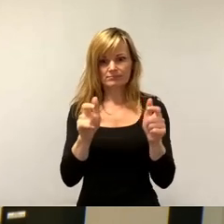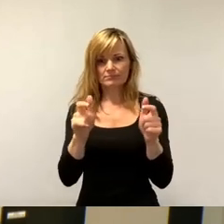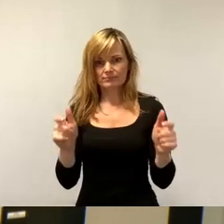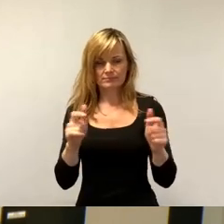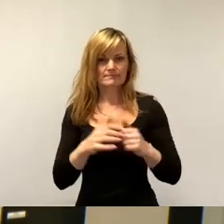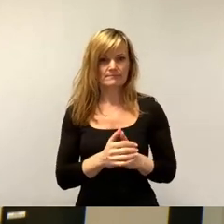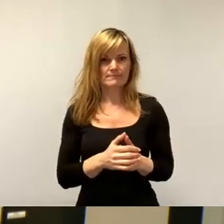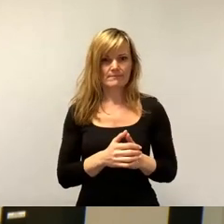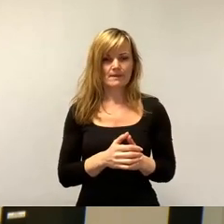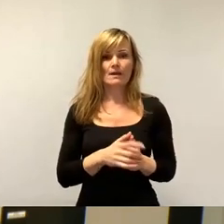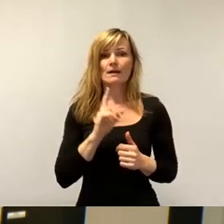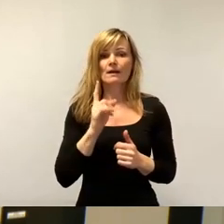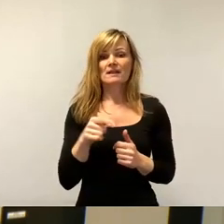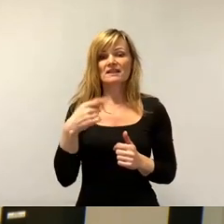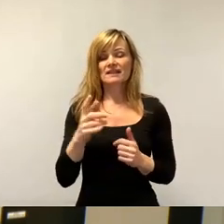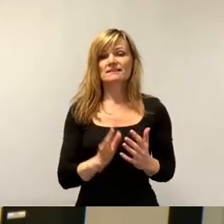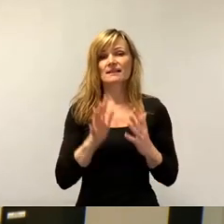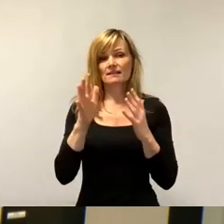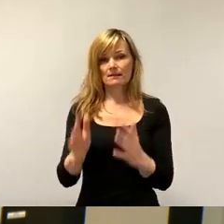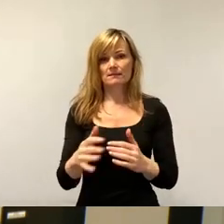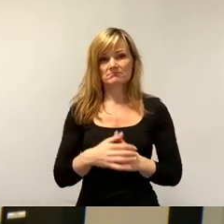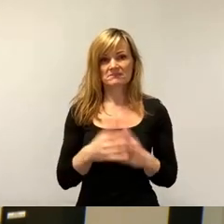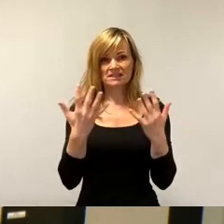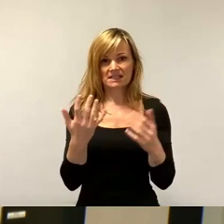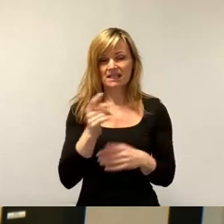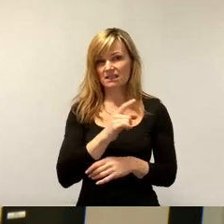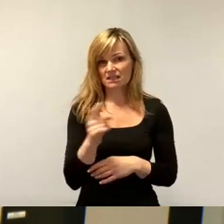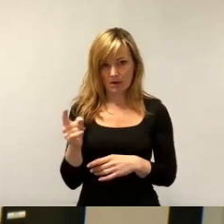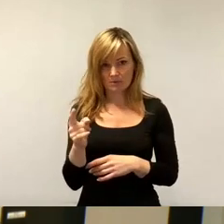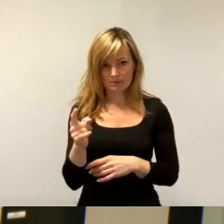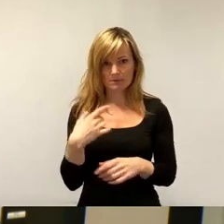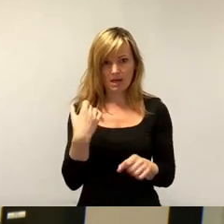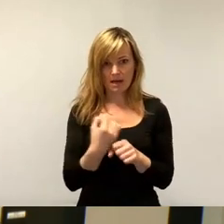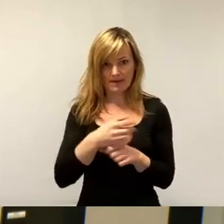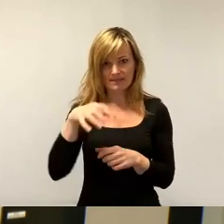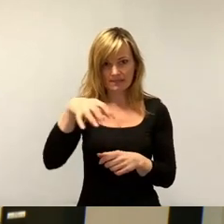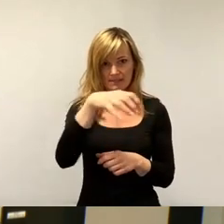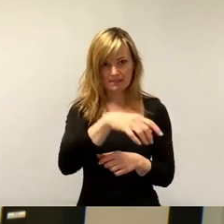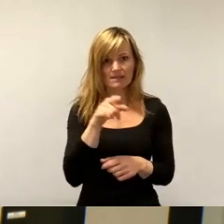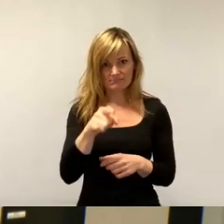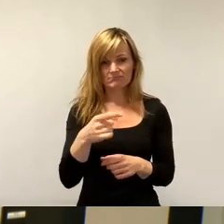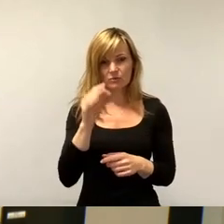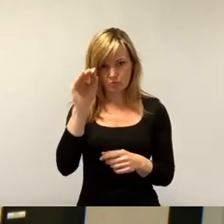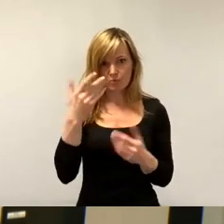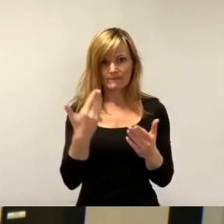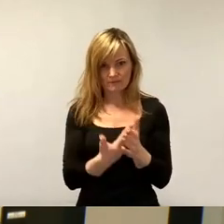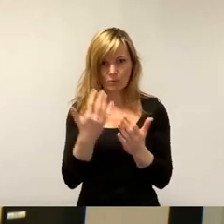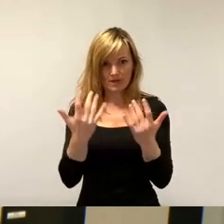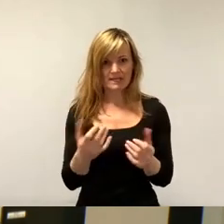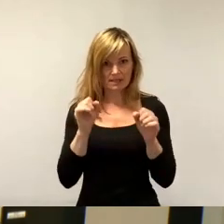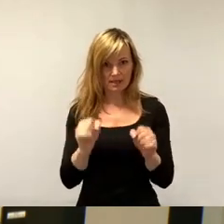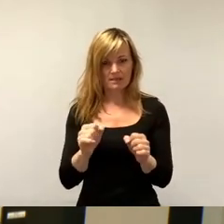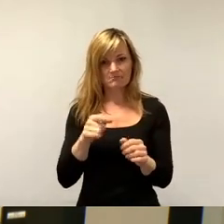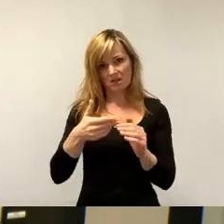nächsten zehn Jahren können wir ohne weiteres rechnen im Dresdner Norden. Das ist natürlich cool für Dresden. Es ist,